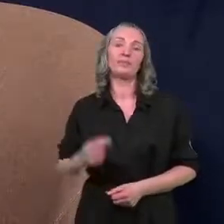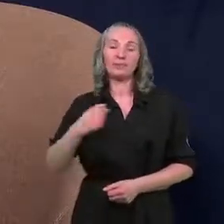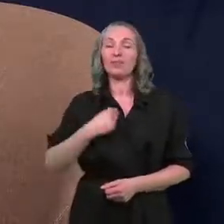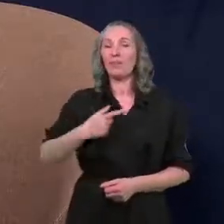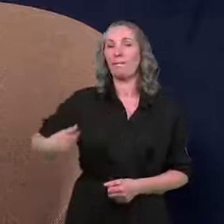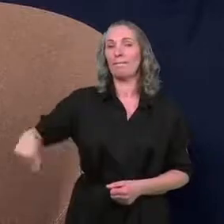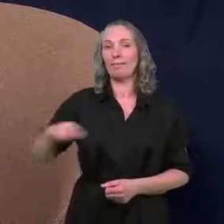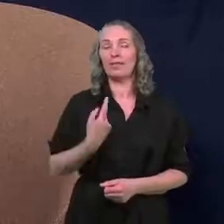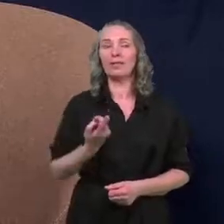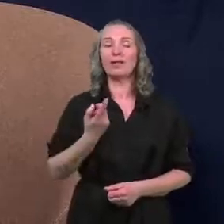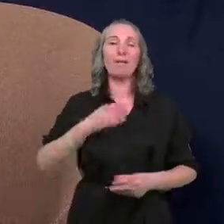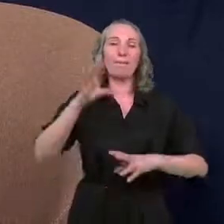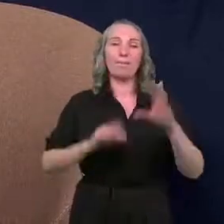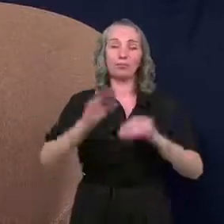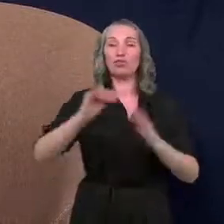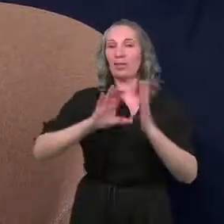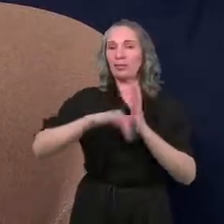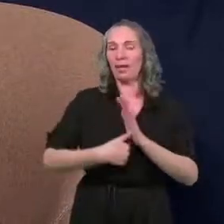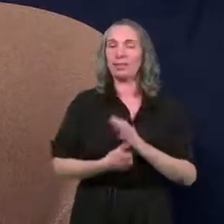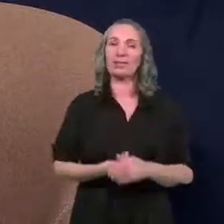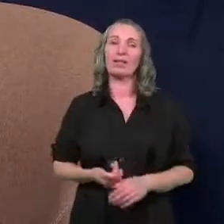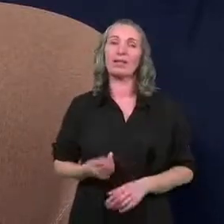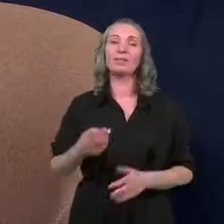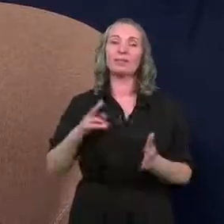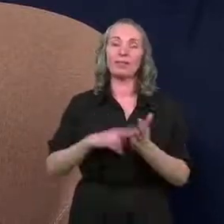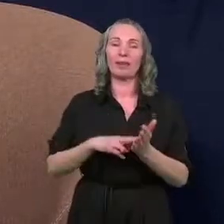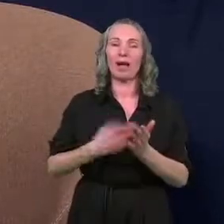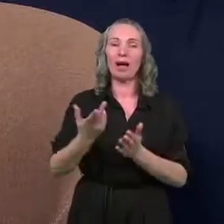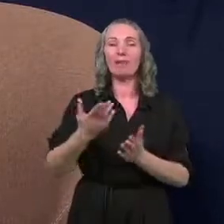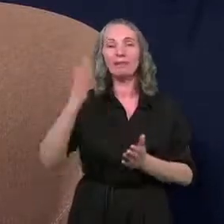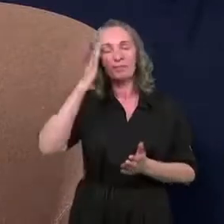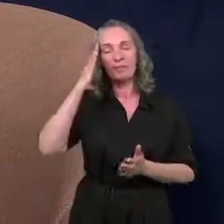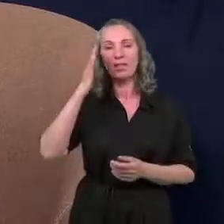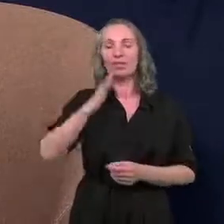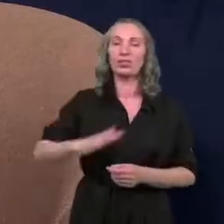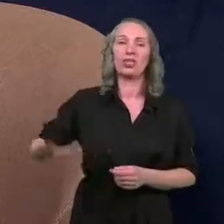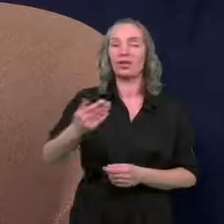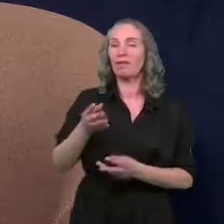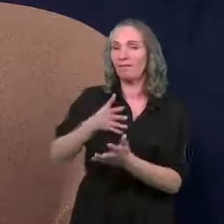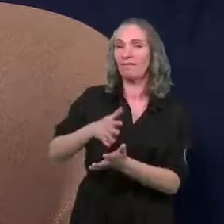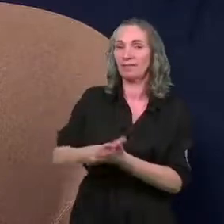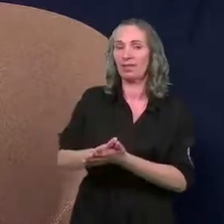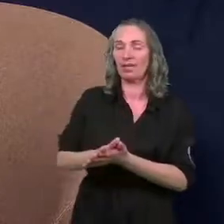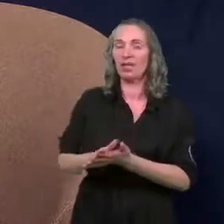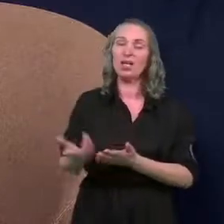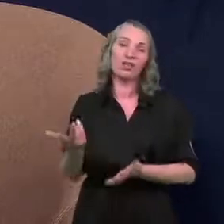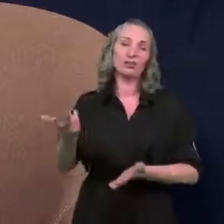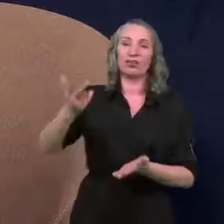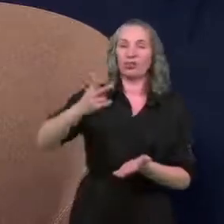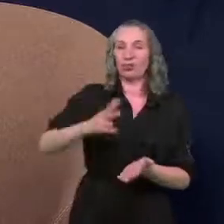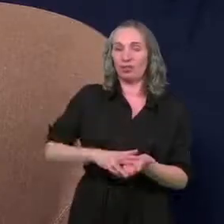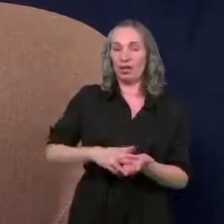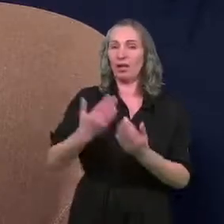My z budżetu miasta na zasób mieszkaniowy wydajemy trzykrotnie